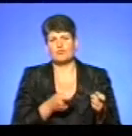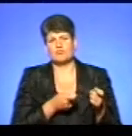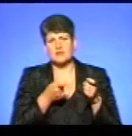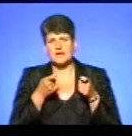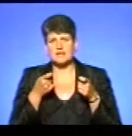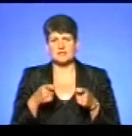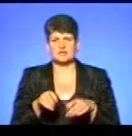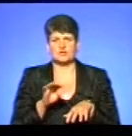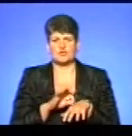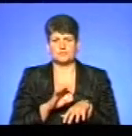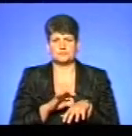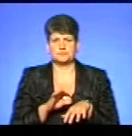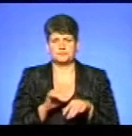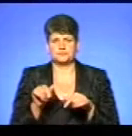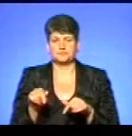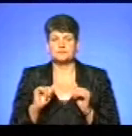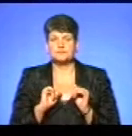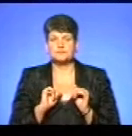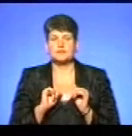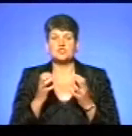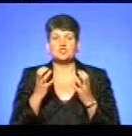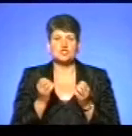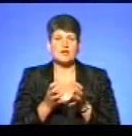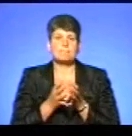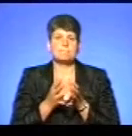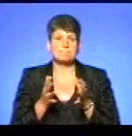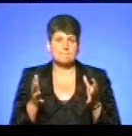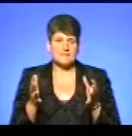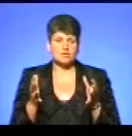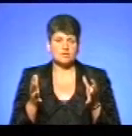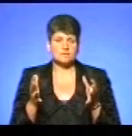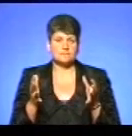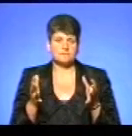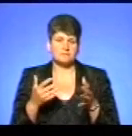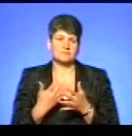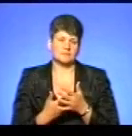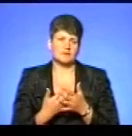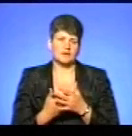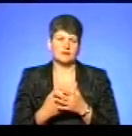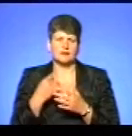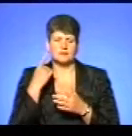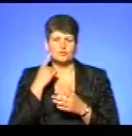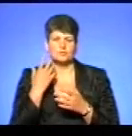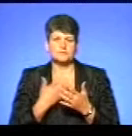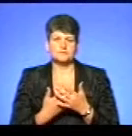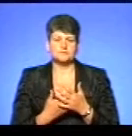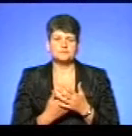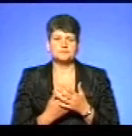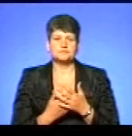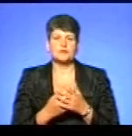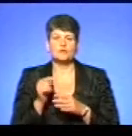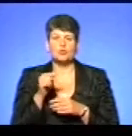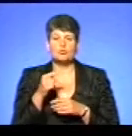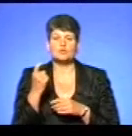і господарство. Ще більше, скажімо так, класична, я б сказав, навіть критична картина. В тій